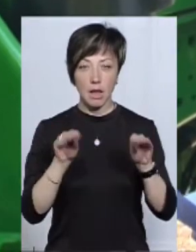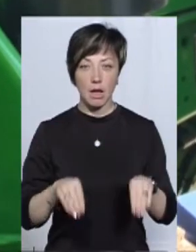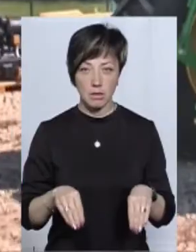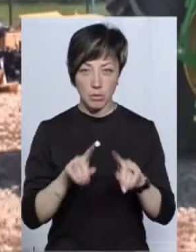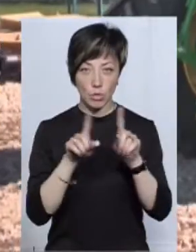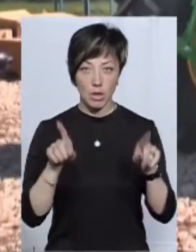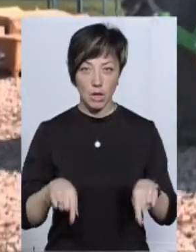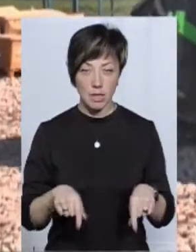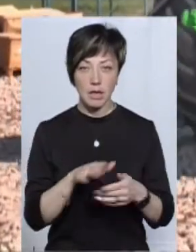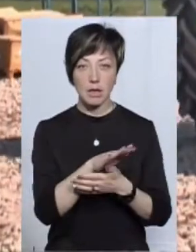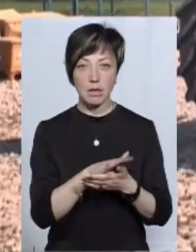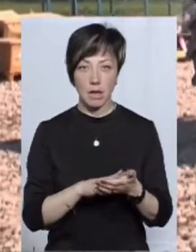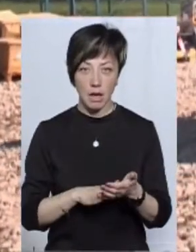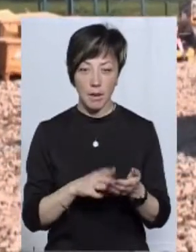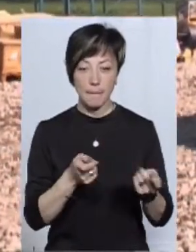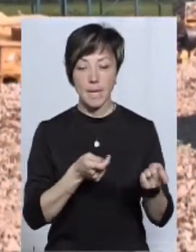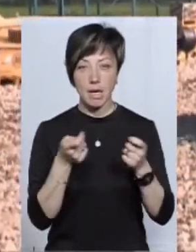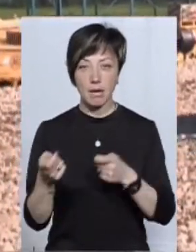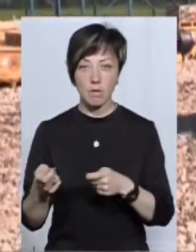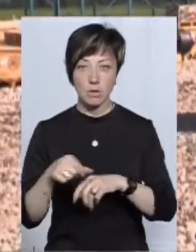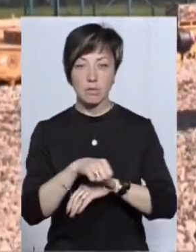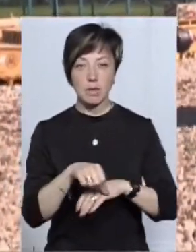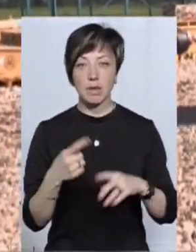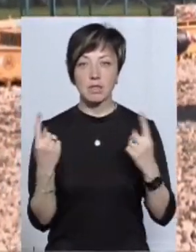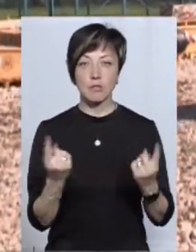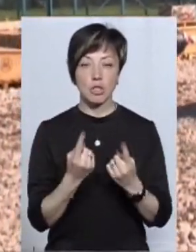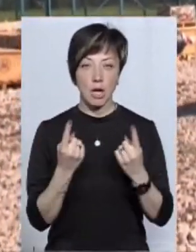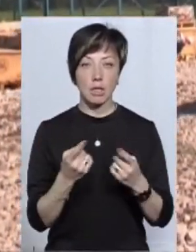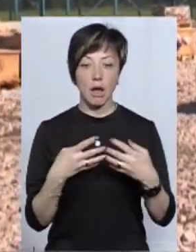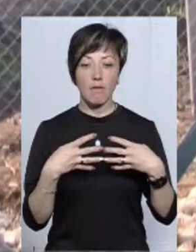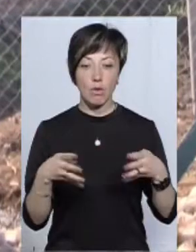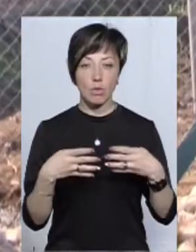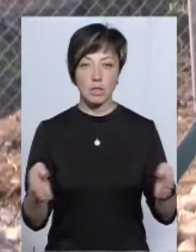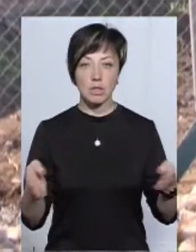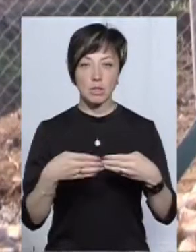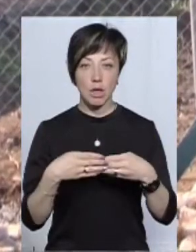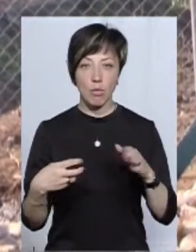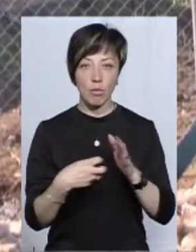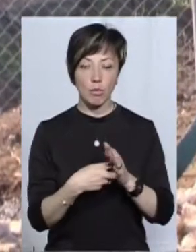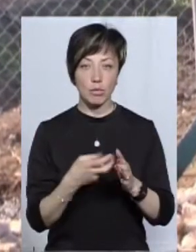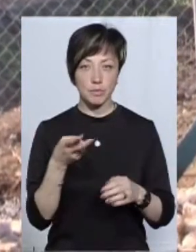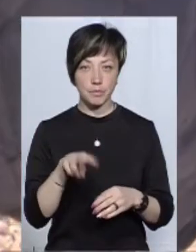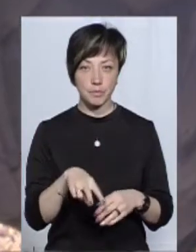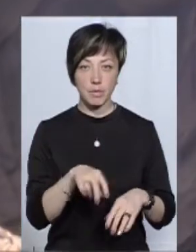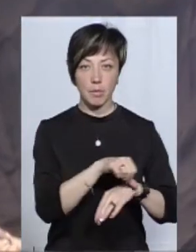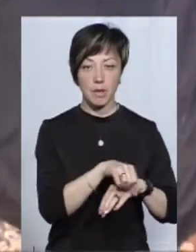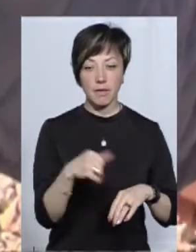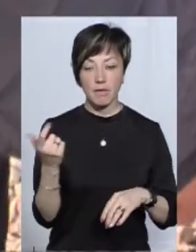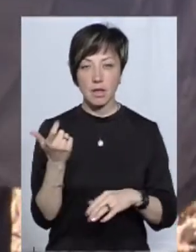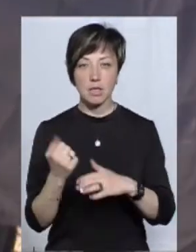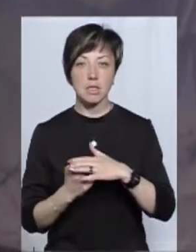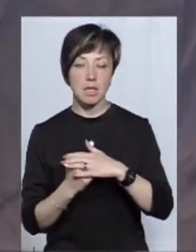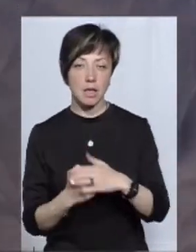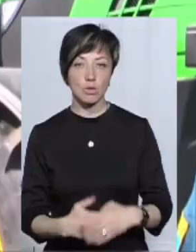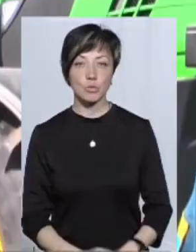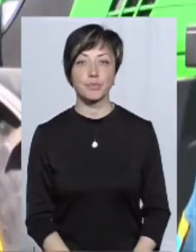декларації. Далі техніка перевозиться з митного складу на звичайний, а ворота зачиняють та опломбовують двома пломбами – митниці та власника складу,